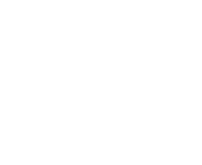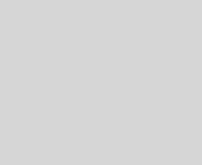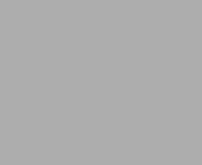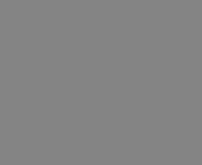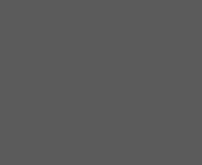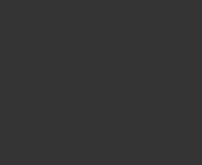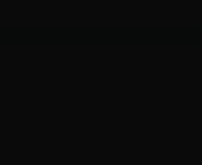Applaus Applaus